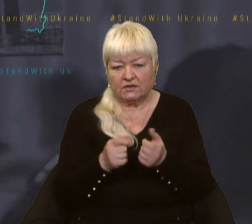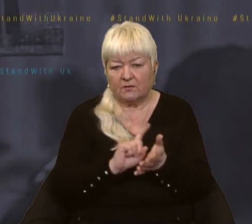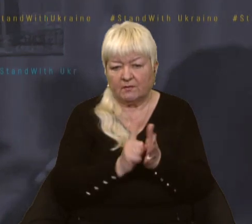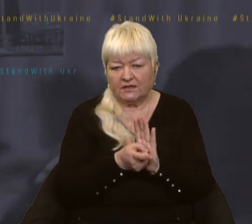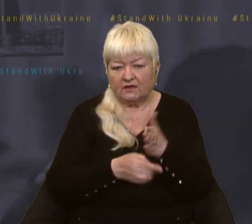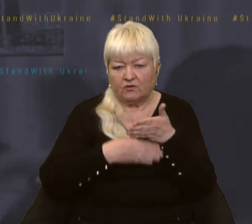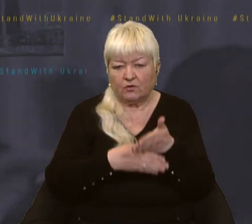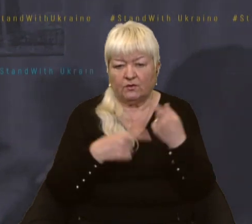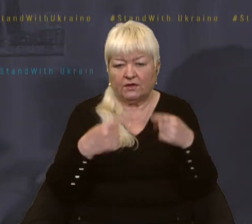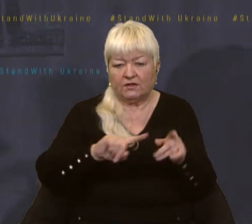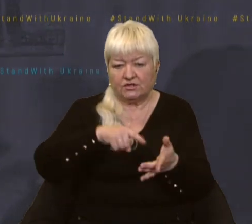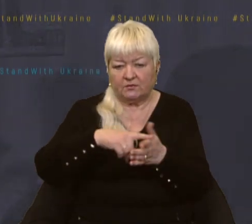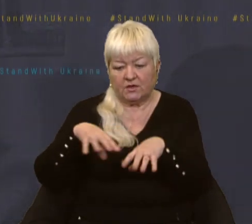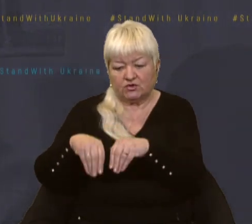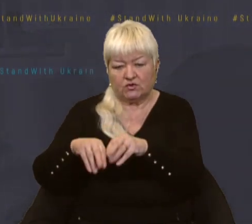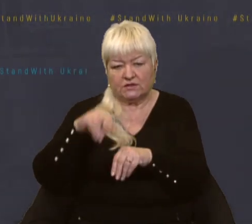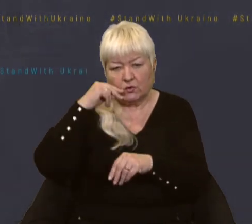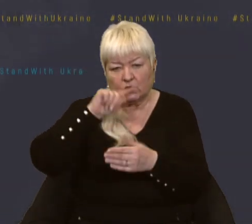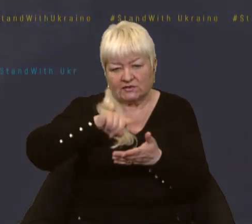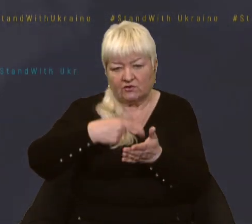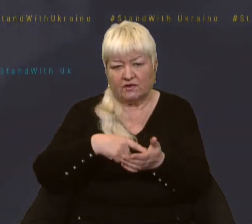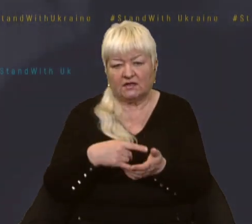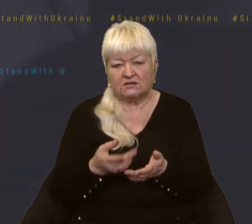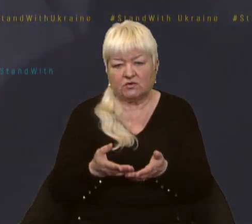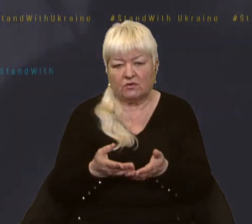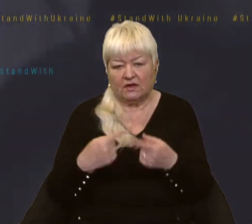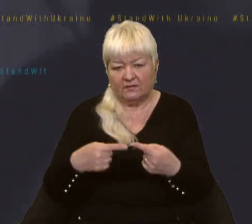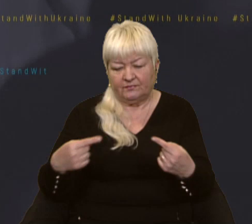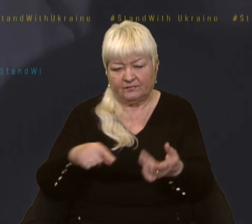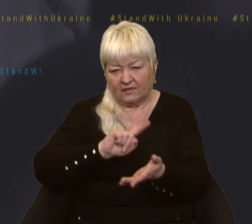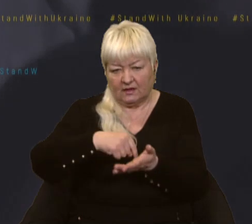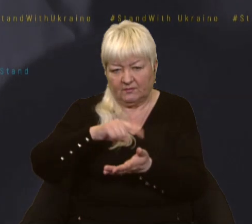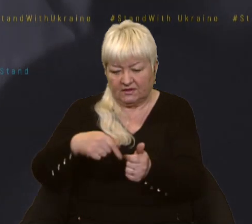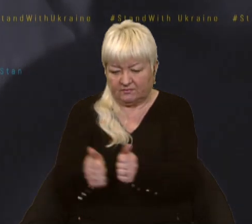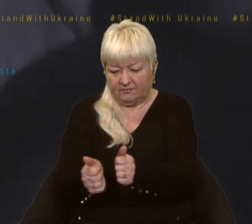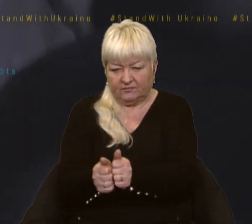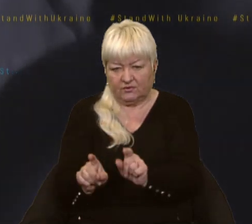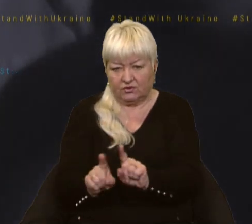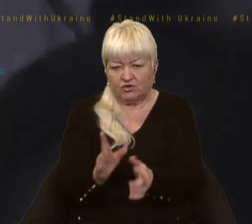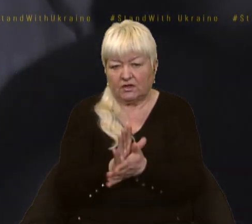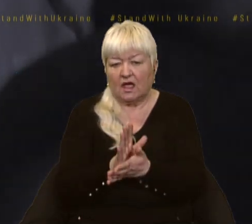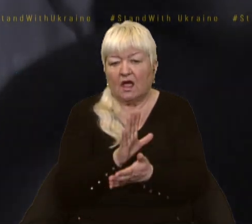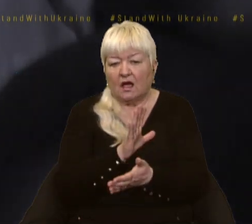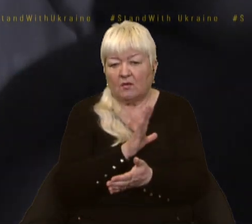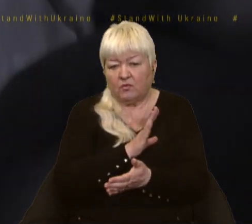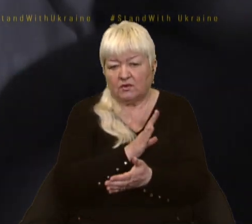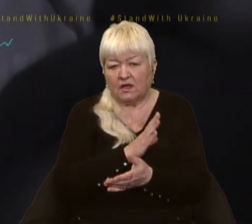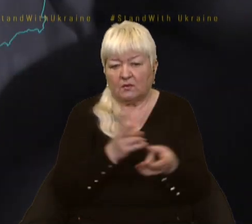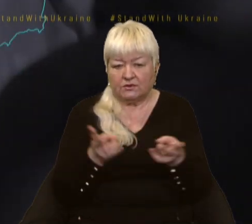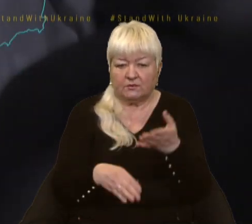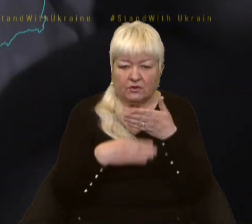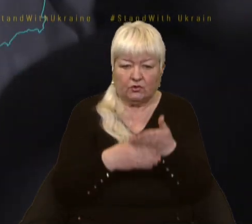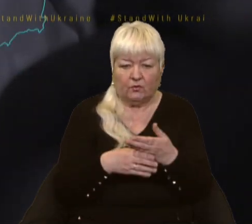інших міст, від сусідніх, Слов'янську, Дружківки, Костянтинівки. Нам була потрібна допомога лікарів,